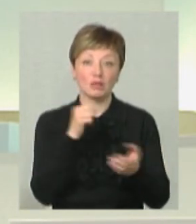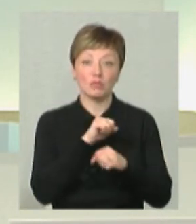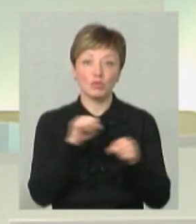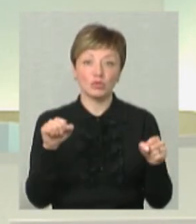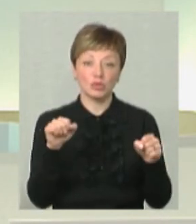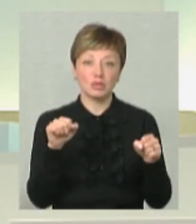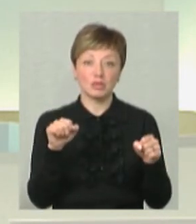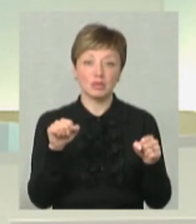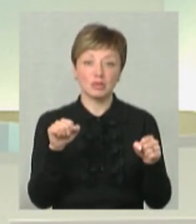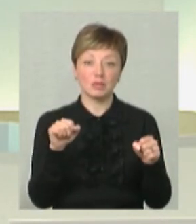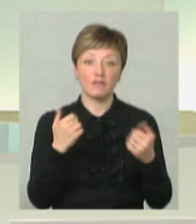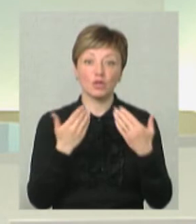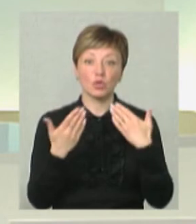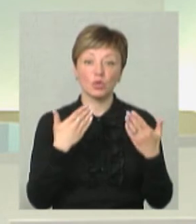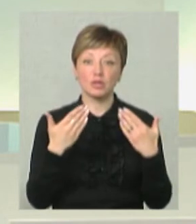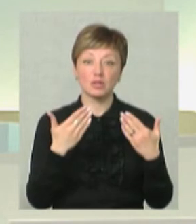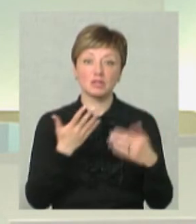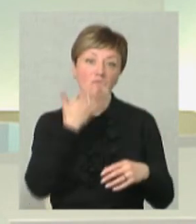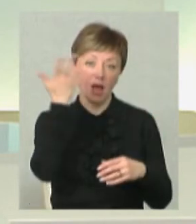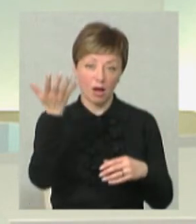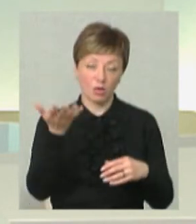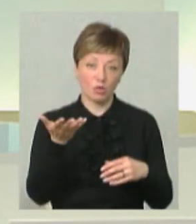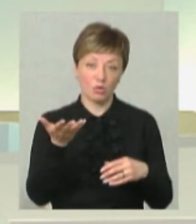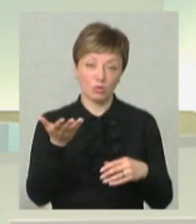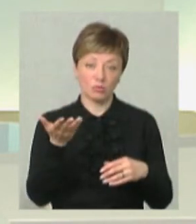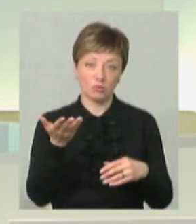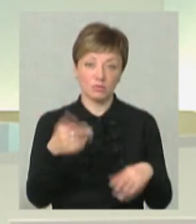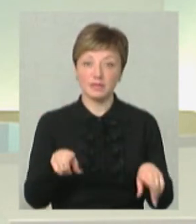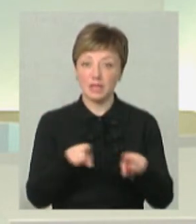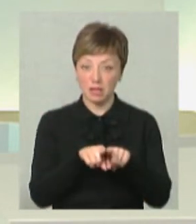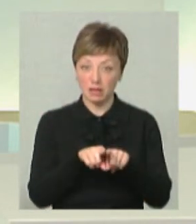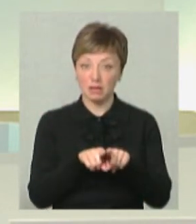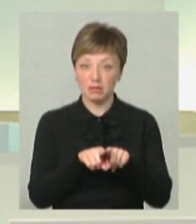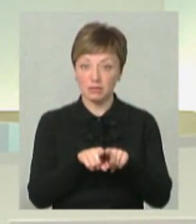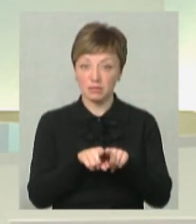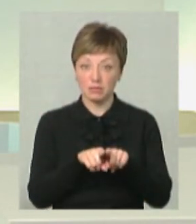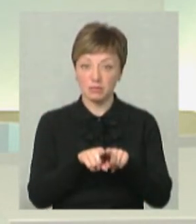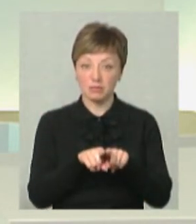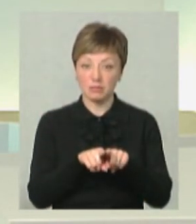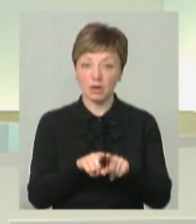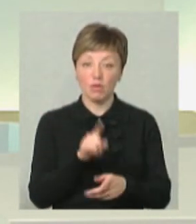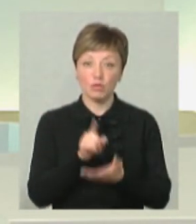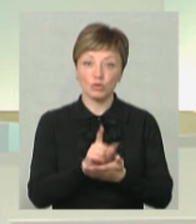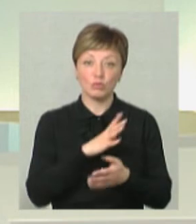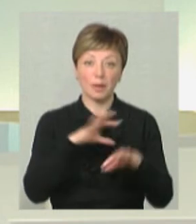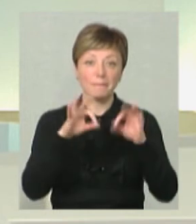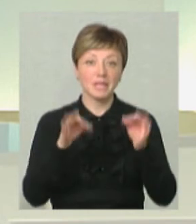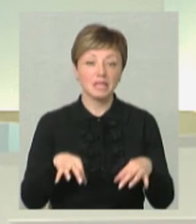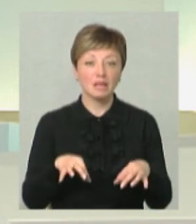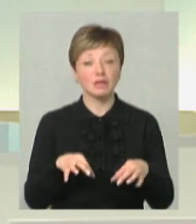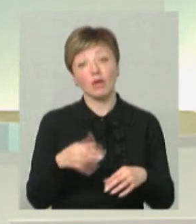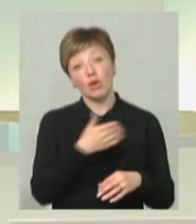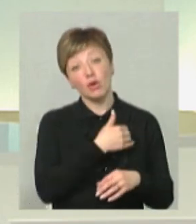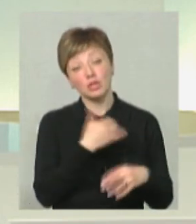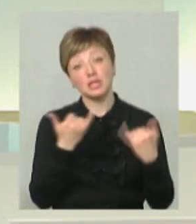до того, якось відноситься з верхньо. Це все-таки мусить бути мистецтво, хоча зараз